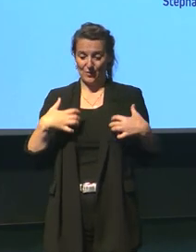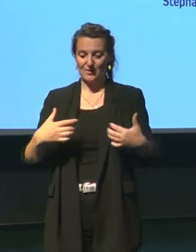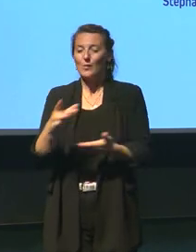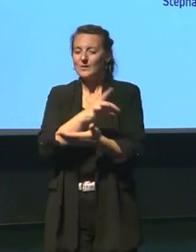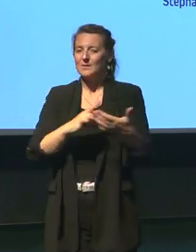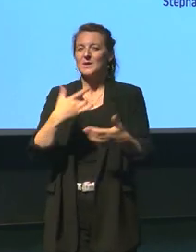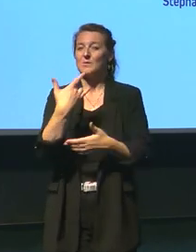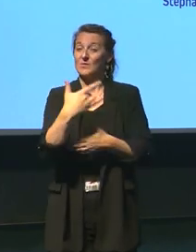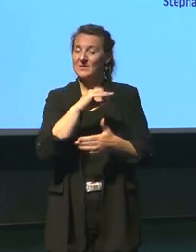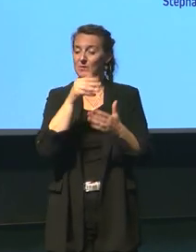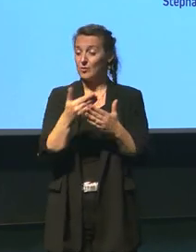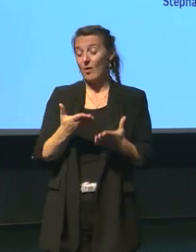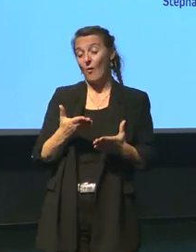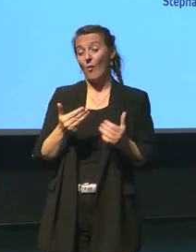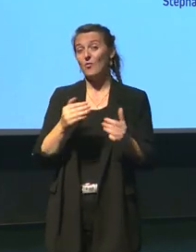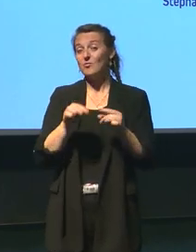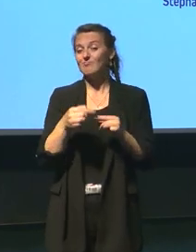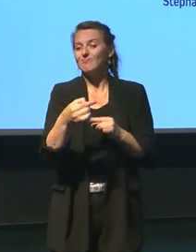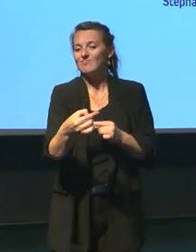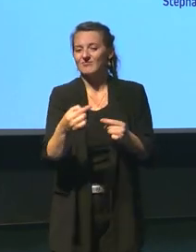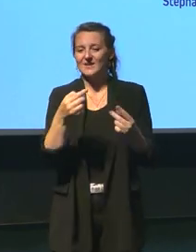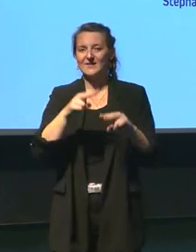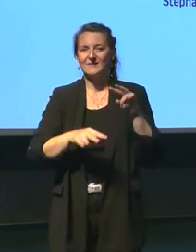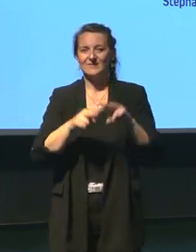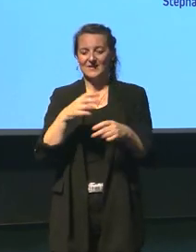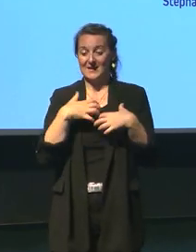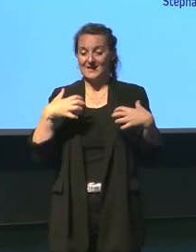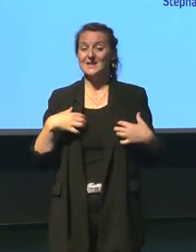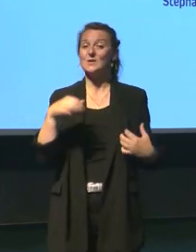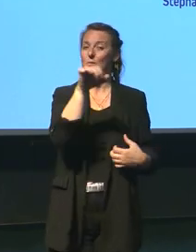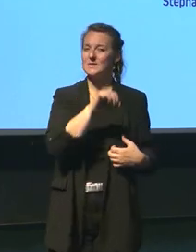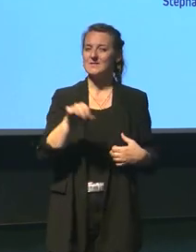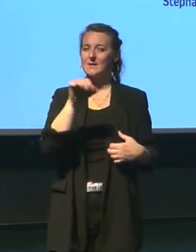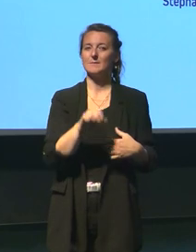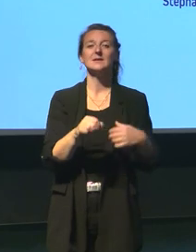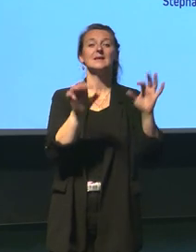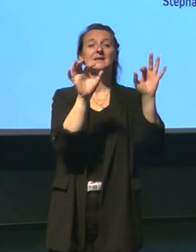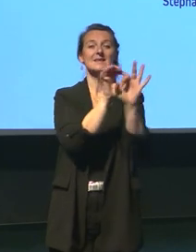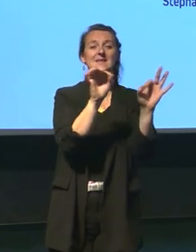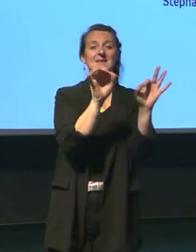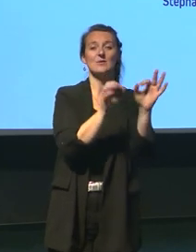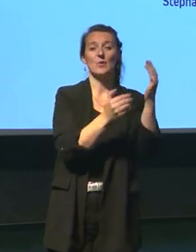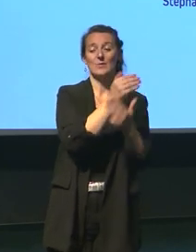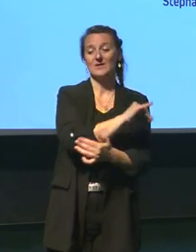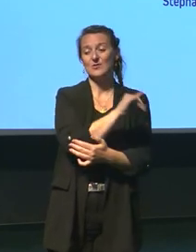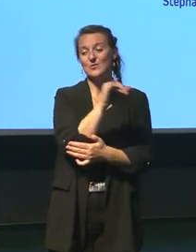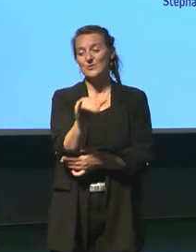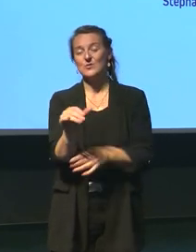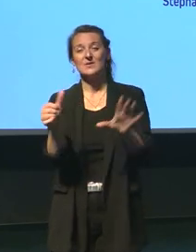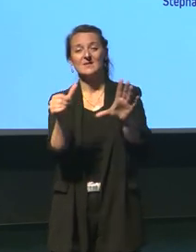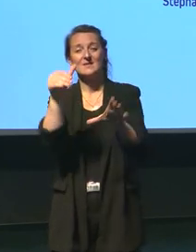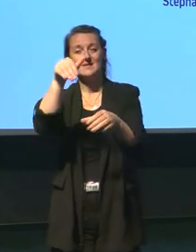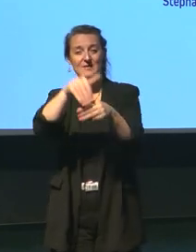bien évidemment on vous attend au village des sciences donc dès samedi de 10h à 18h pour découvrir de nombreux sujets de recherche